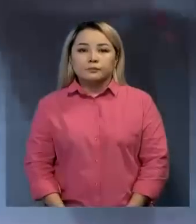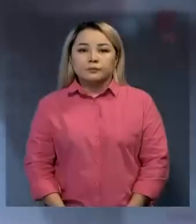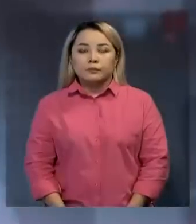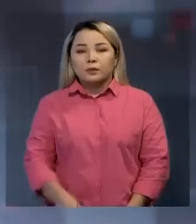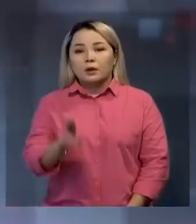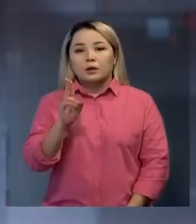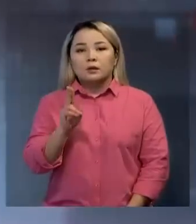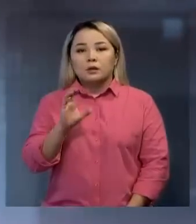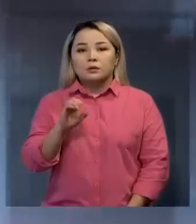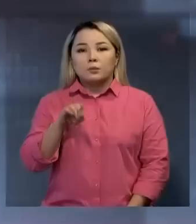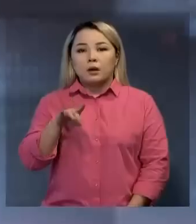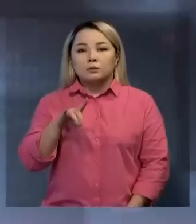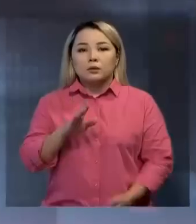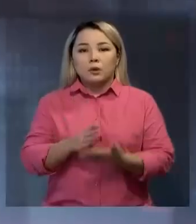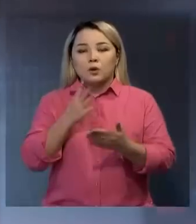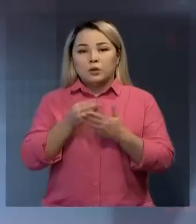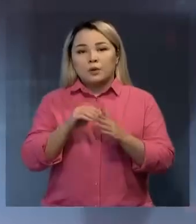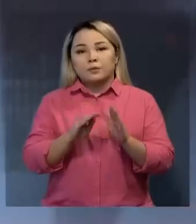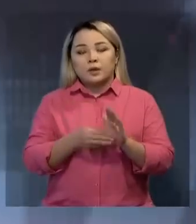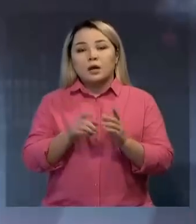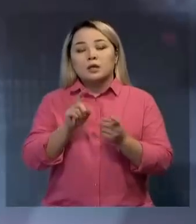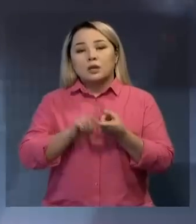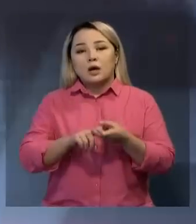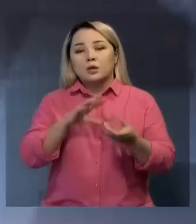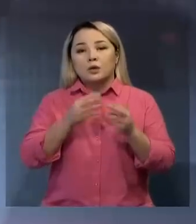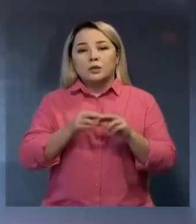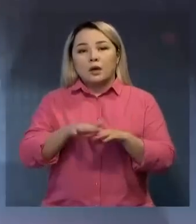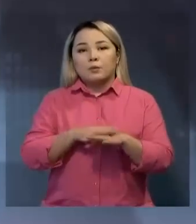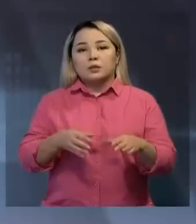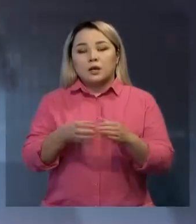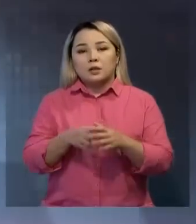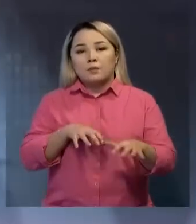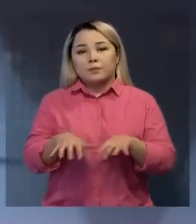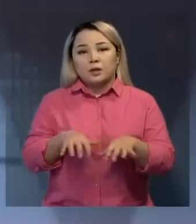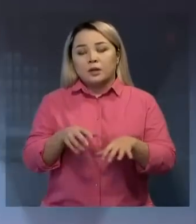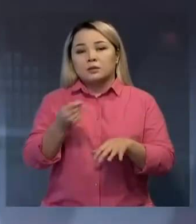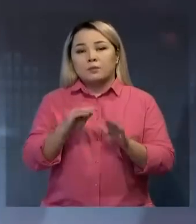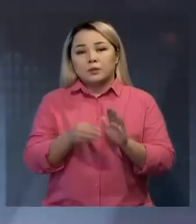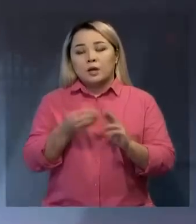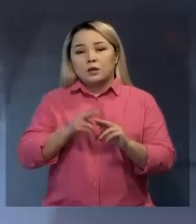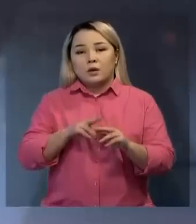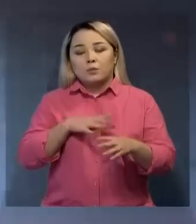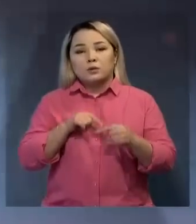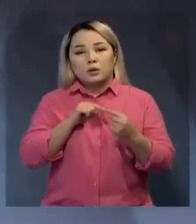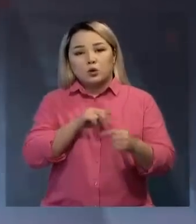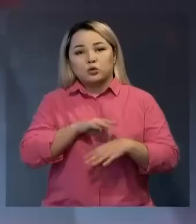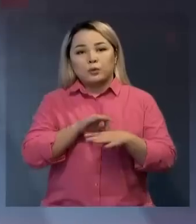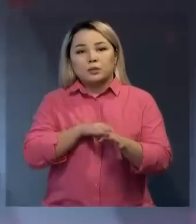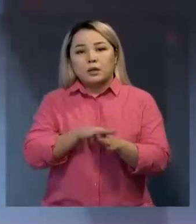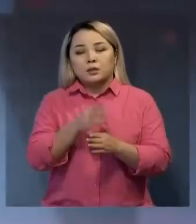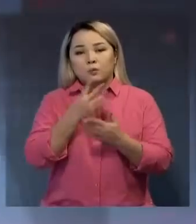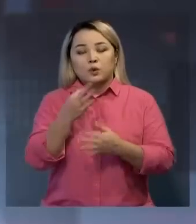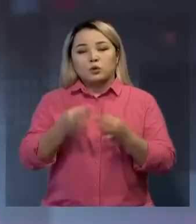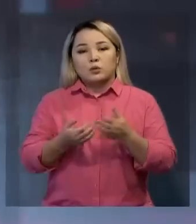Қайрат саты болды ұлының сұбайласына үзде ұжарияланды сұбайла шем қолға қарсы ұсқимыл агенттігі қайрат саты болдыға ғатысы